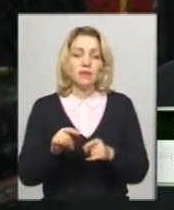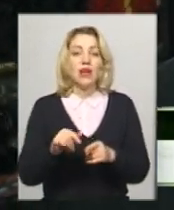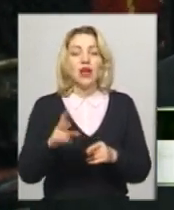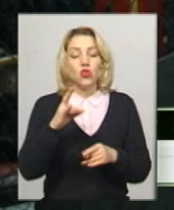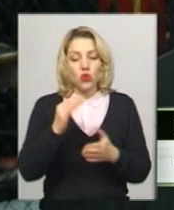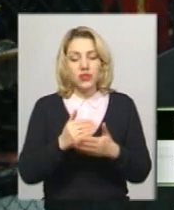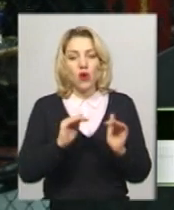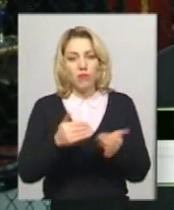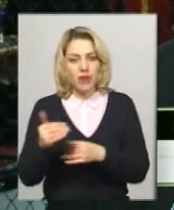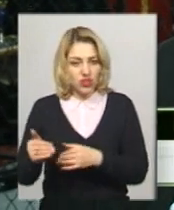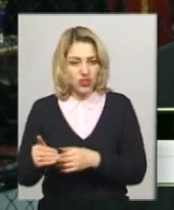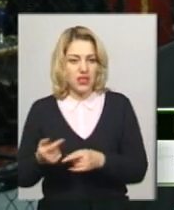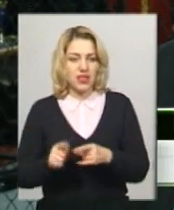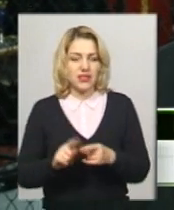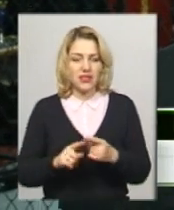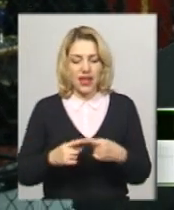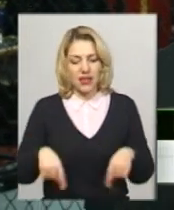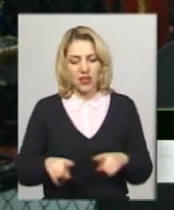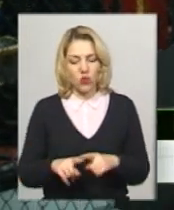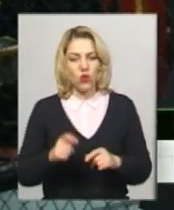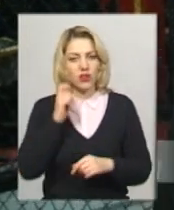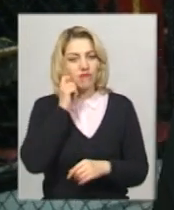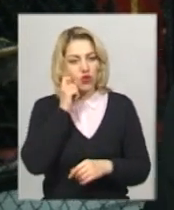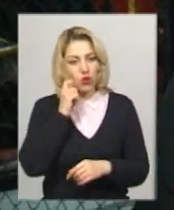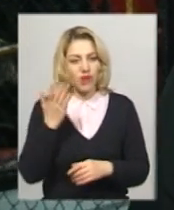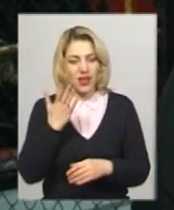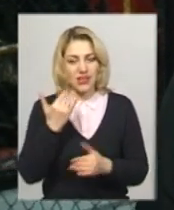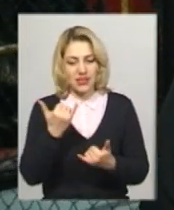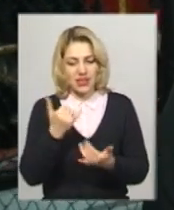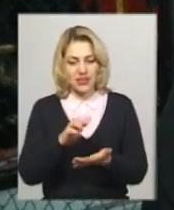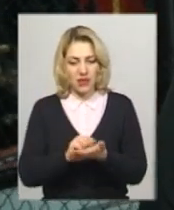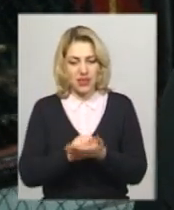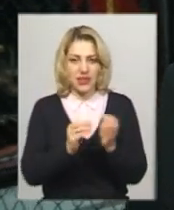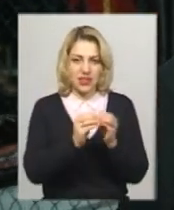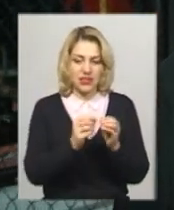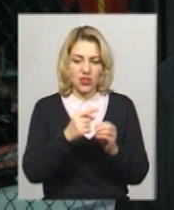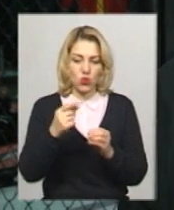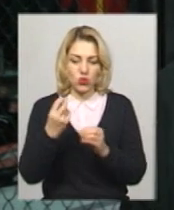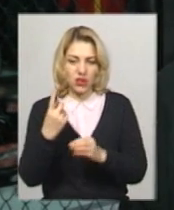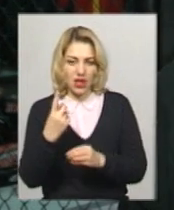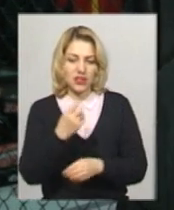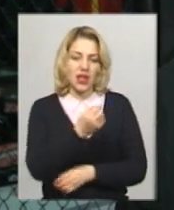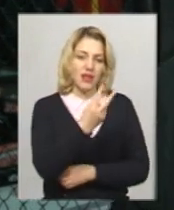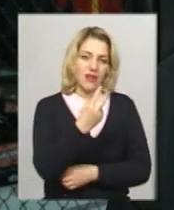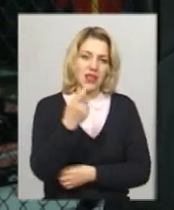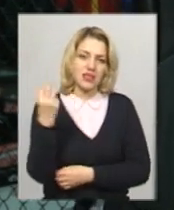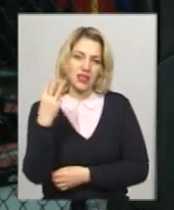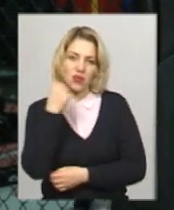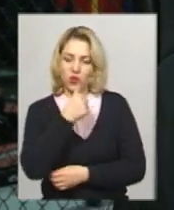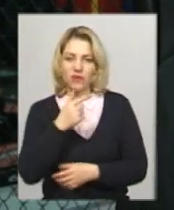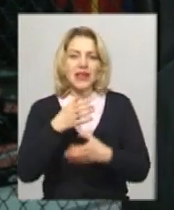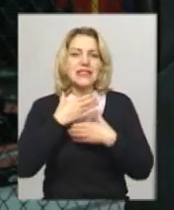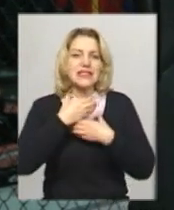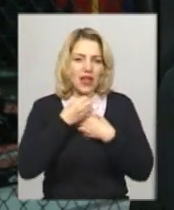Але є обмеження. Ця категорія вікова, яка зараз змагається, 10-11 та 12-12 років, вони задушливих